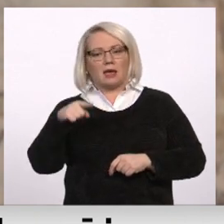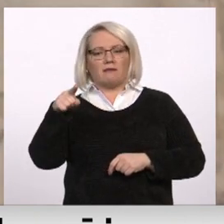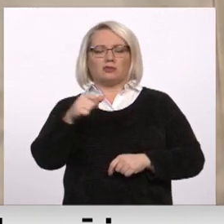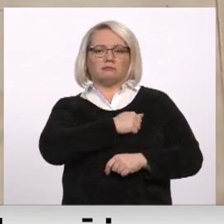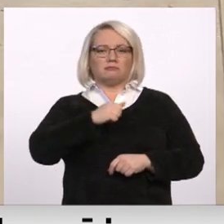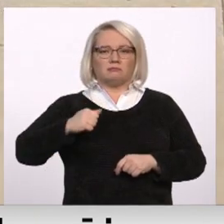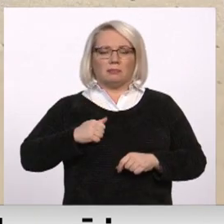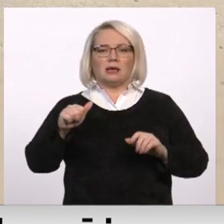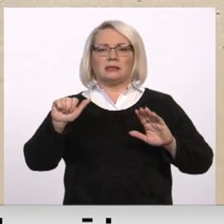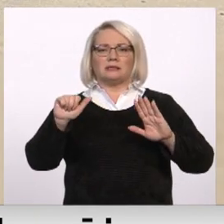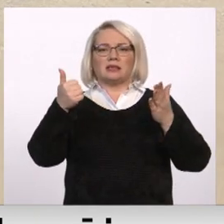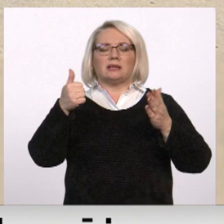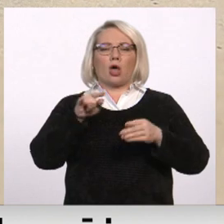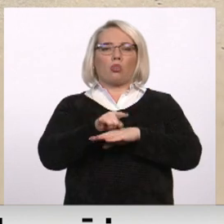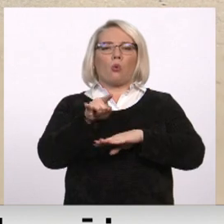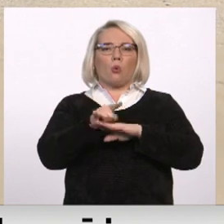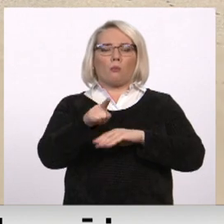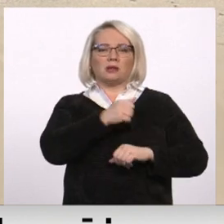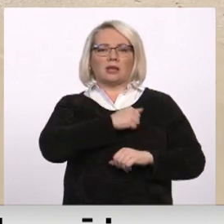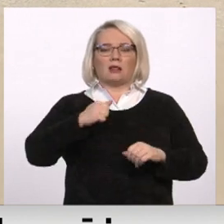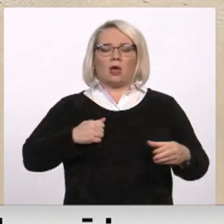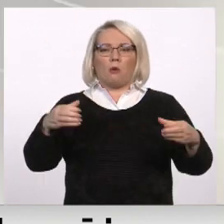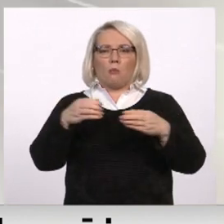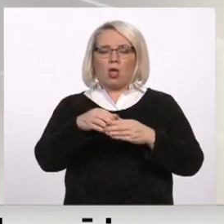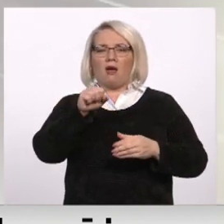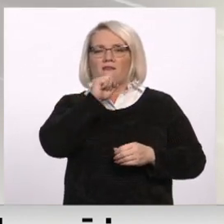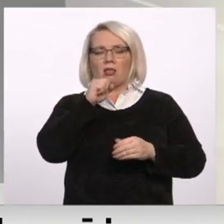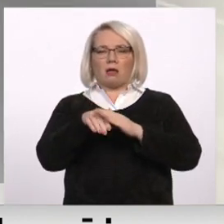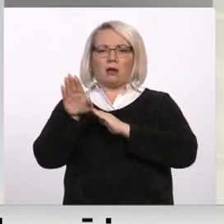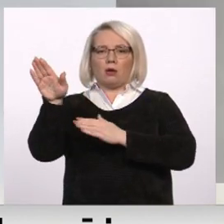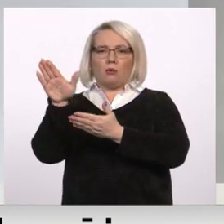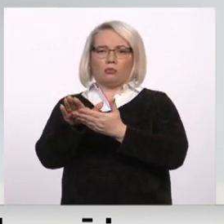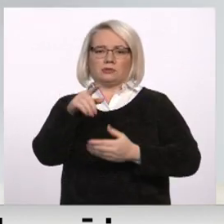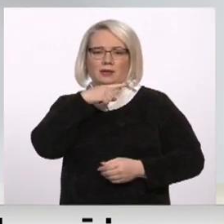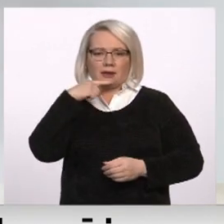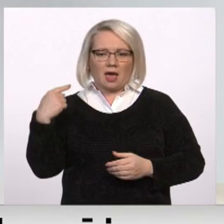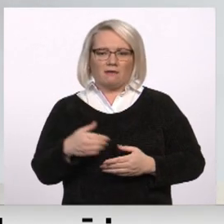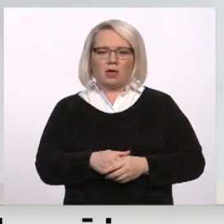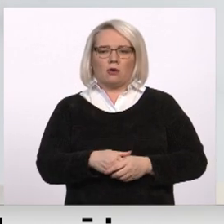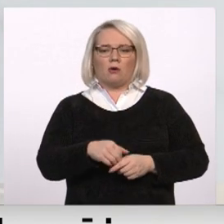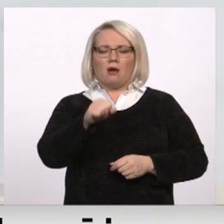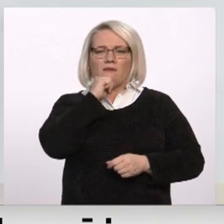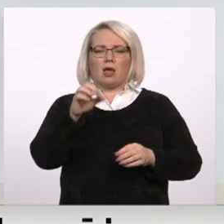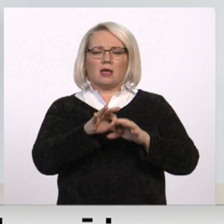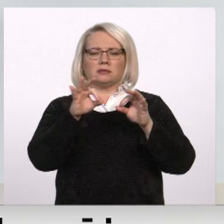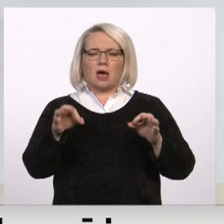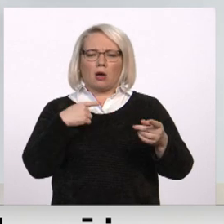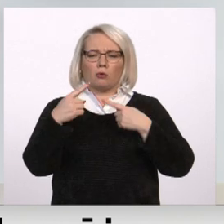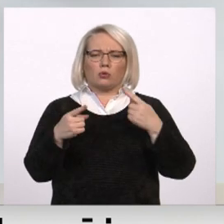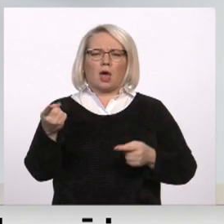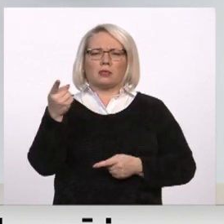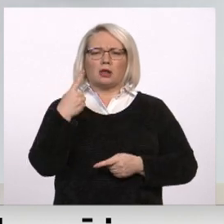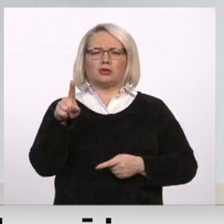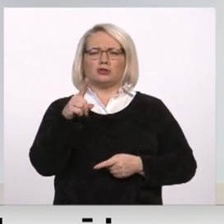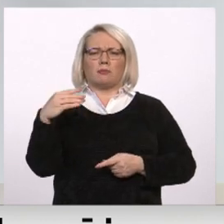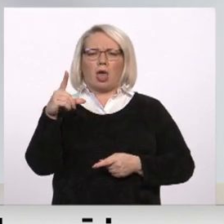izsastējā Tukuma strēlnieku pulkā un tālāk devies uz Krieviju. Un jā, kaut kā sākam runāt kas par spēlu un viņš saka, kā